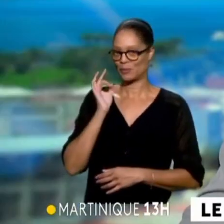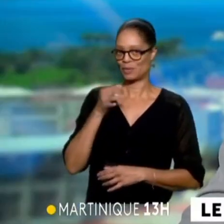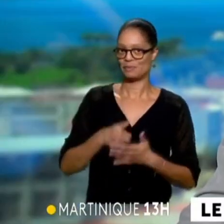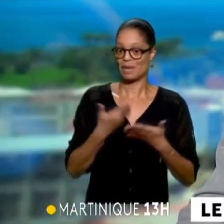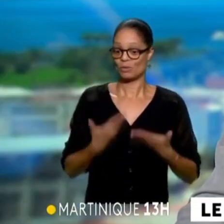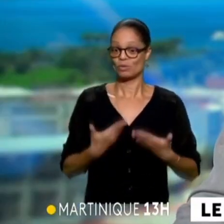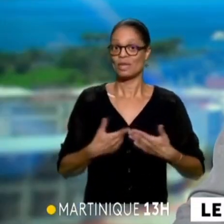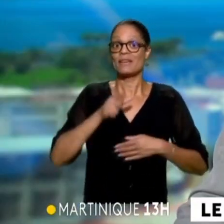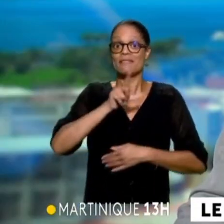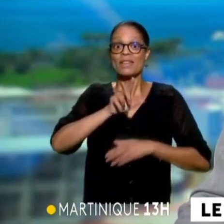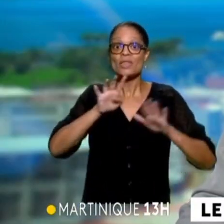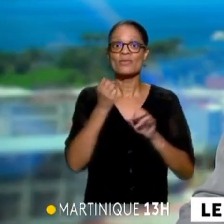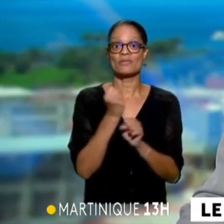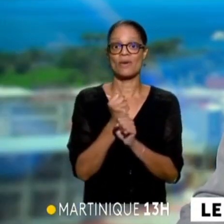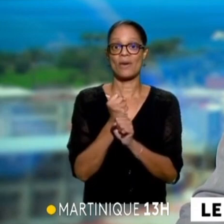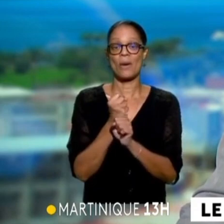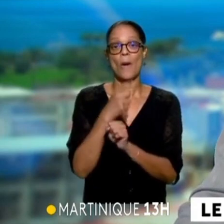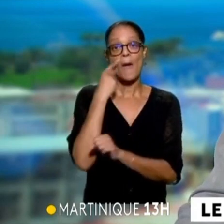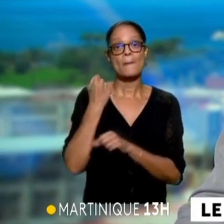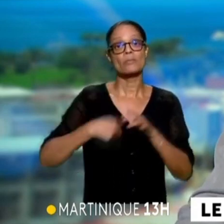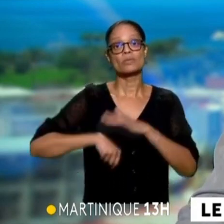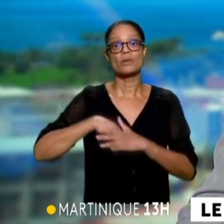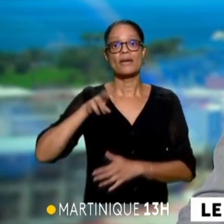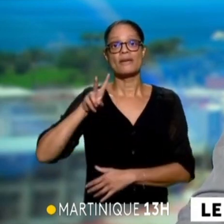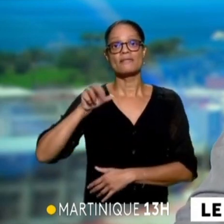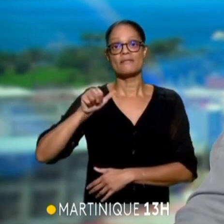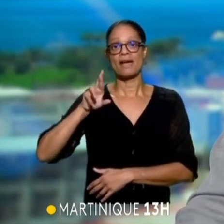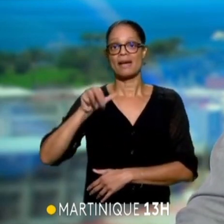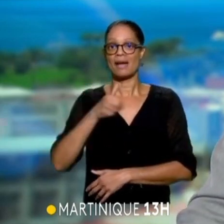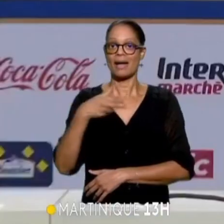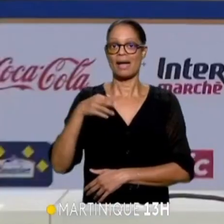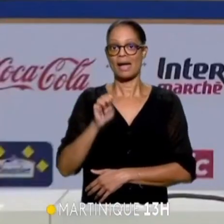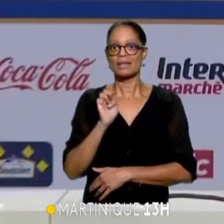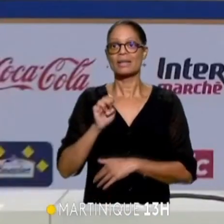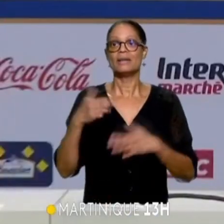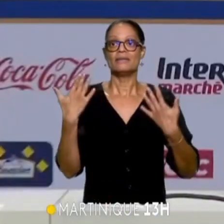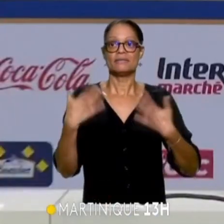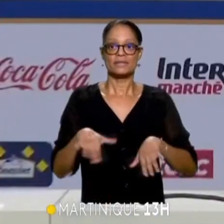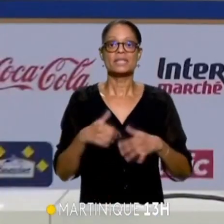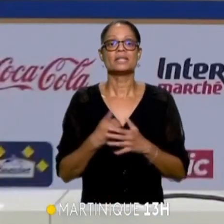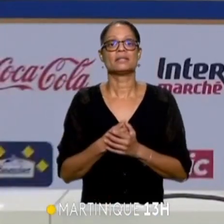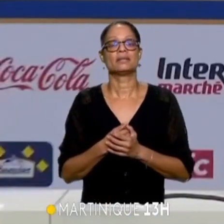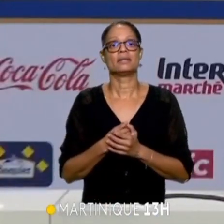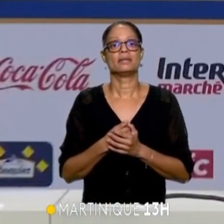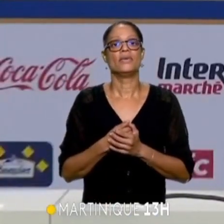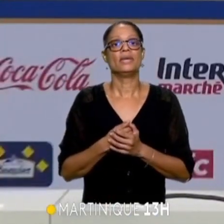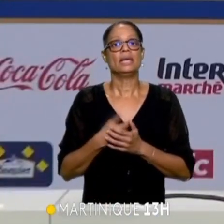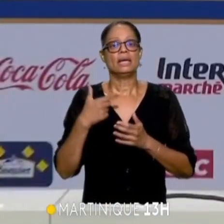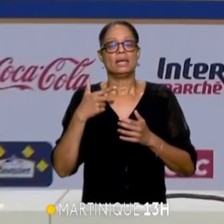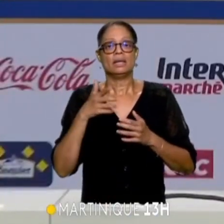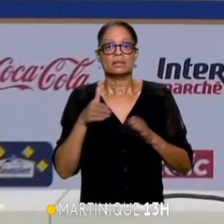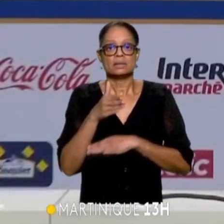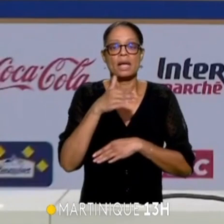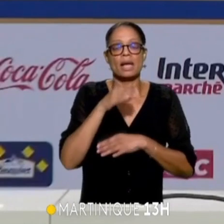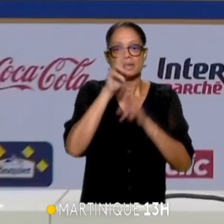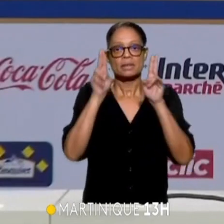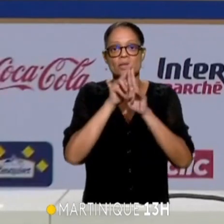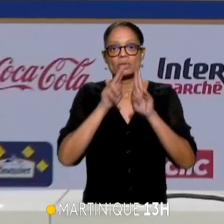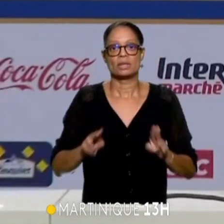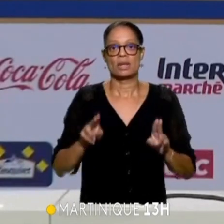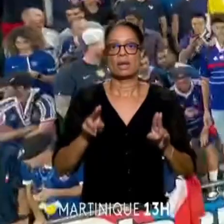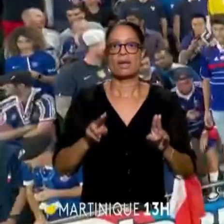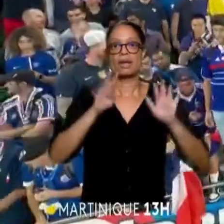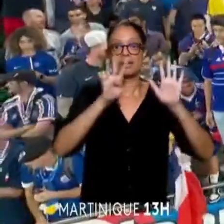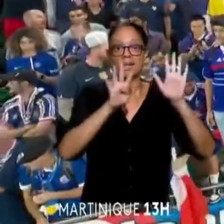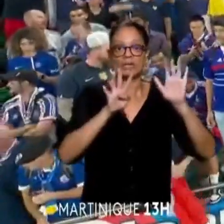qu'à seulement 29 ans, le footballeur Raphaël Varane, il vient de mettre un terme à sa carrière avec les Bleus. Fin de sa carrière internationale. Au bout de 93 sélections,